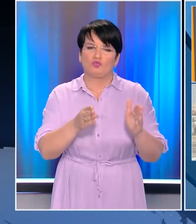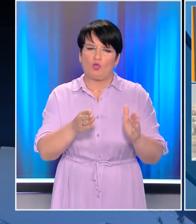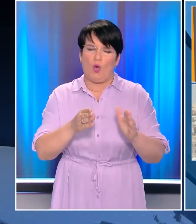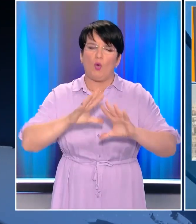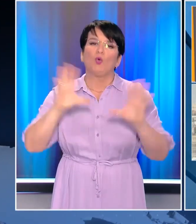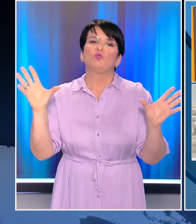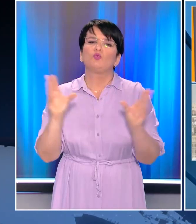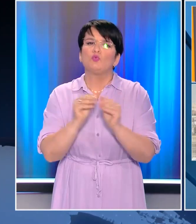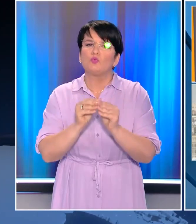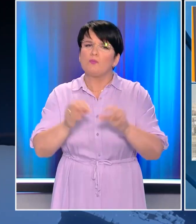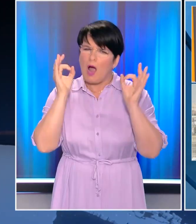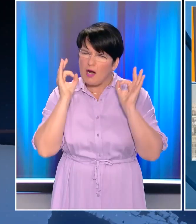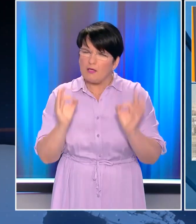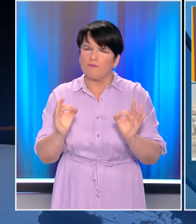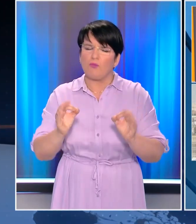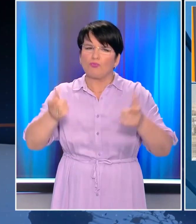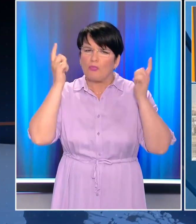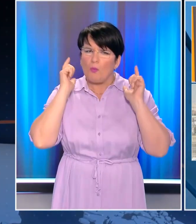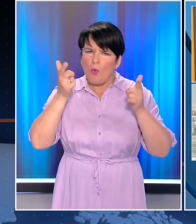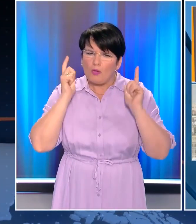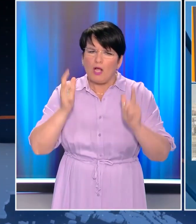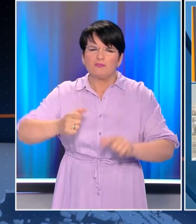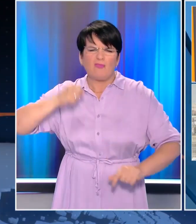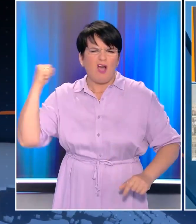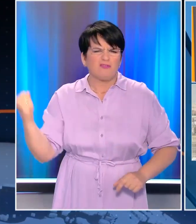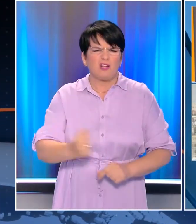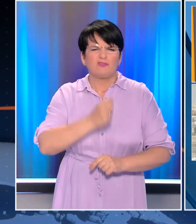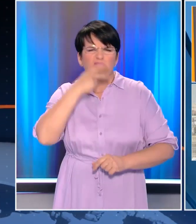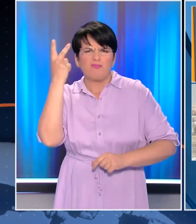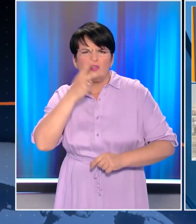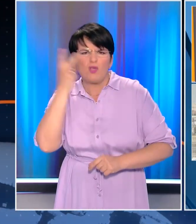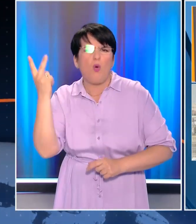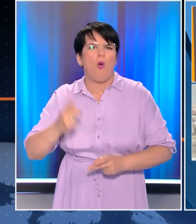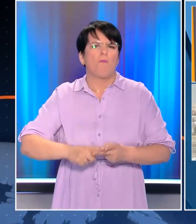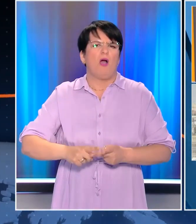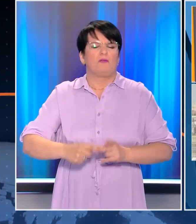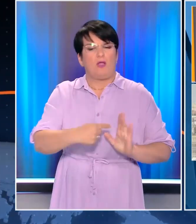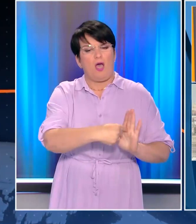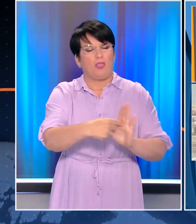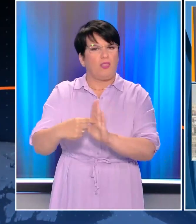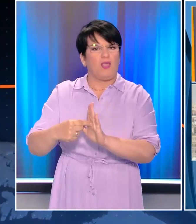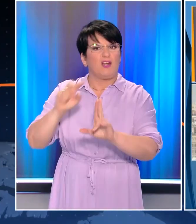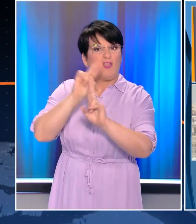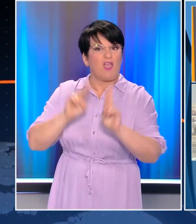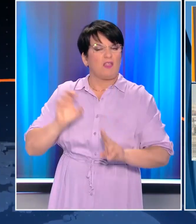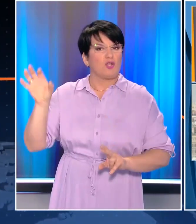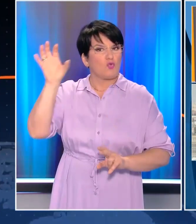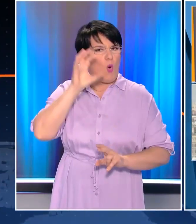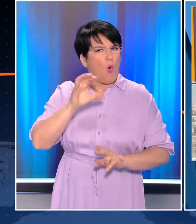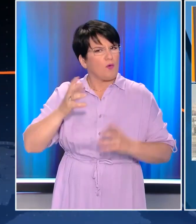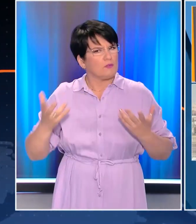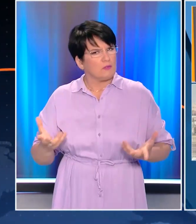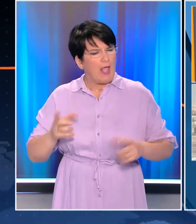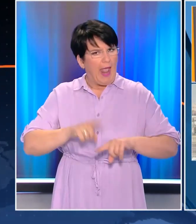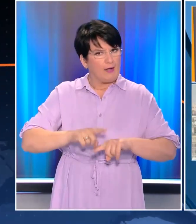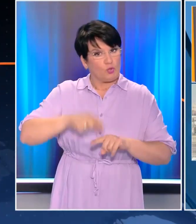το πλαίσιο ακριβώς της δημοκρατίας, του αυταρκισμού, των δικαιωμάτων και προβάλλει προς τη διεθνή κοινότητα ότι δεν είναι